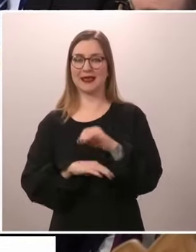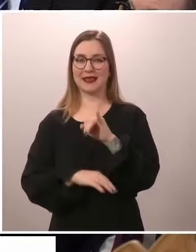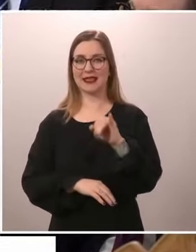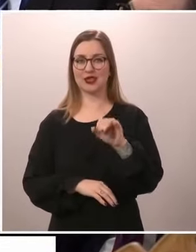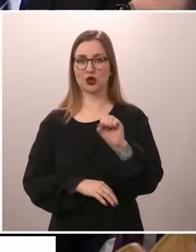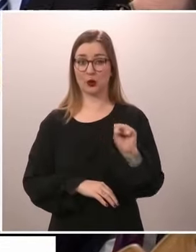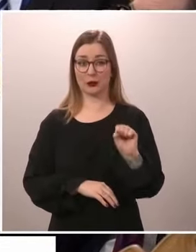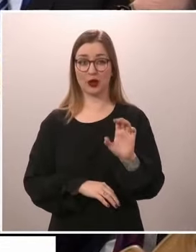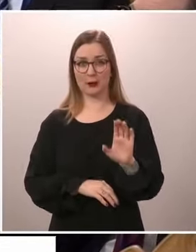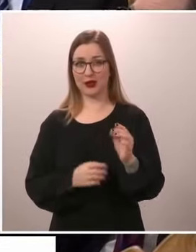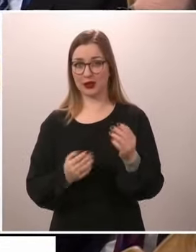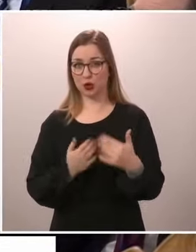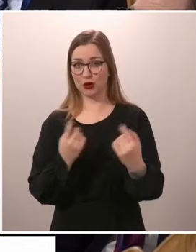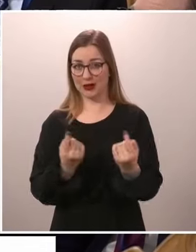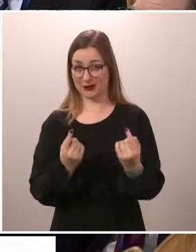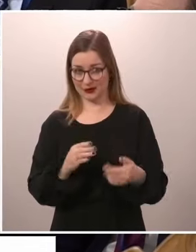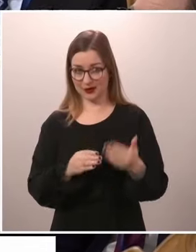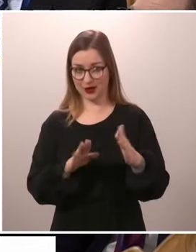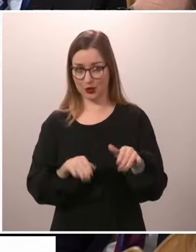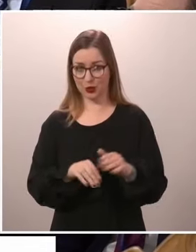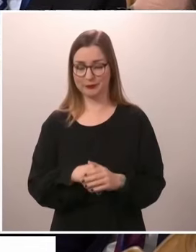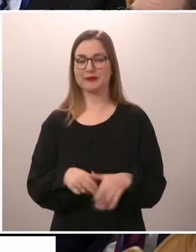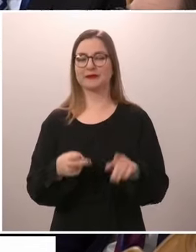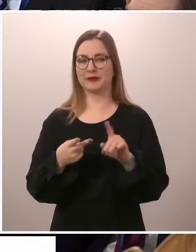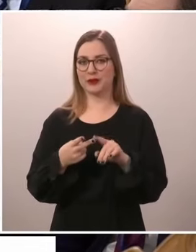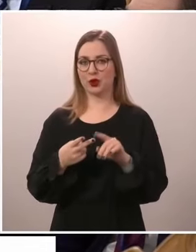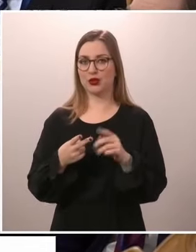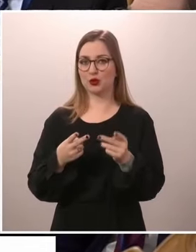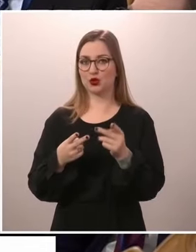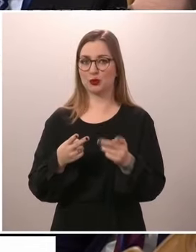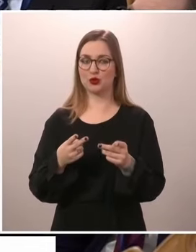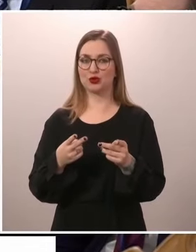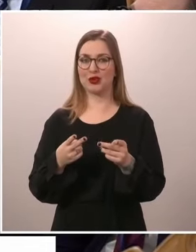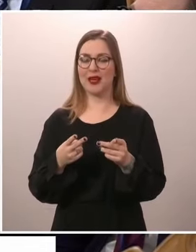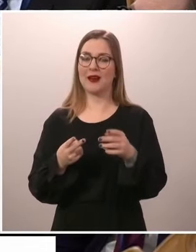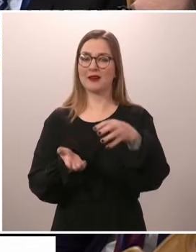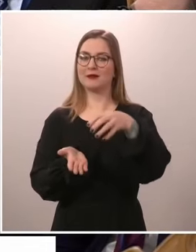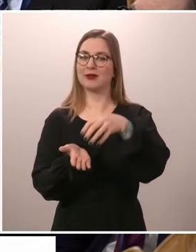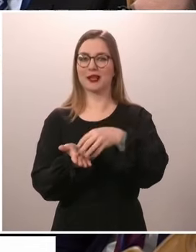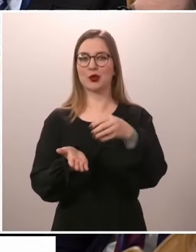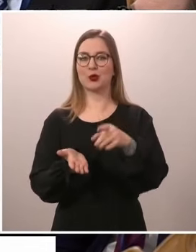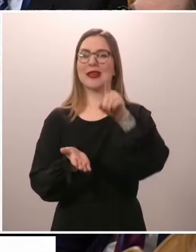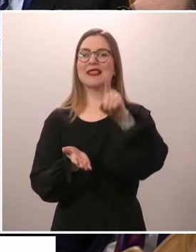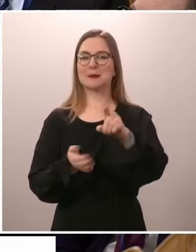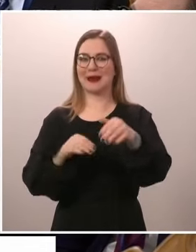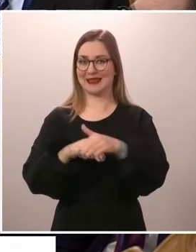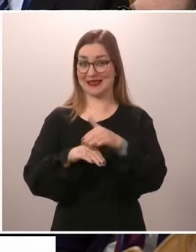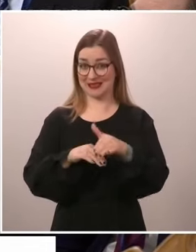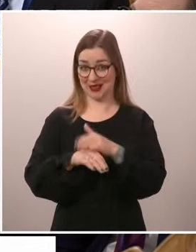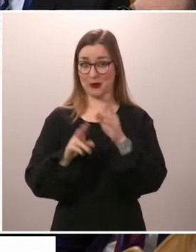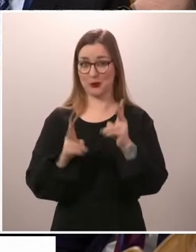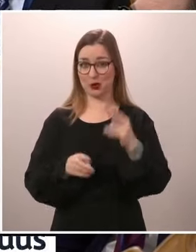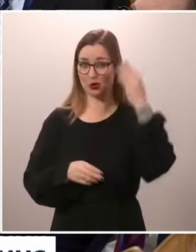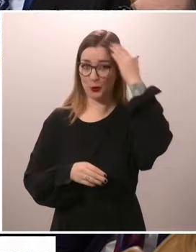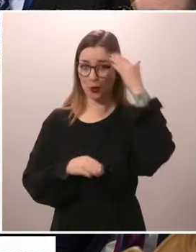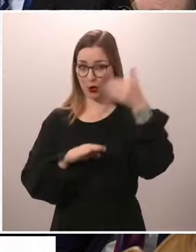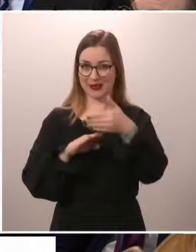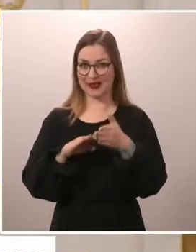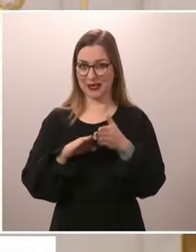ratkaisuja? Toinen kysymys, mitä valtakunnan ykköskissat muuttavatko myös he Munkkiniemeen? Joo,